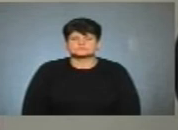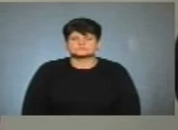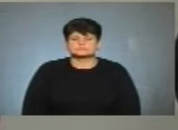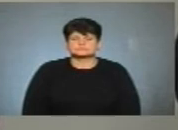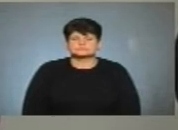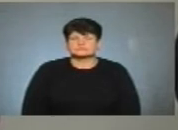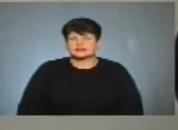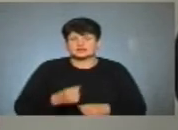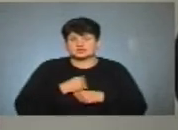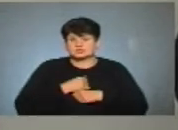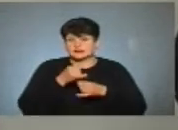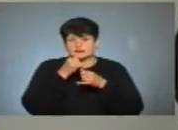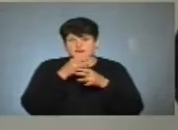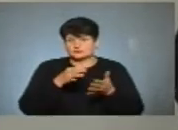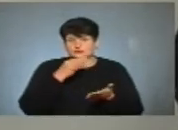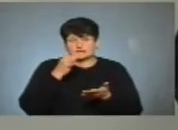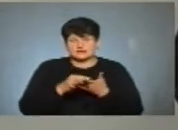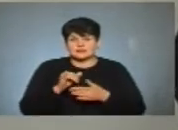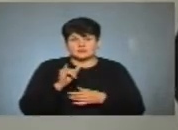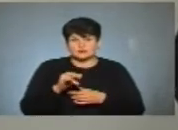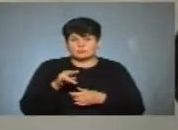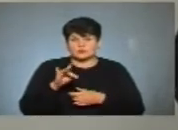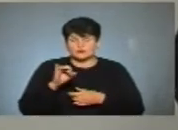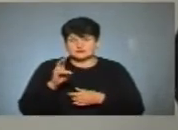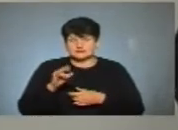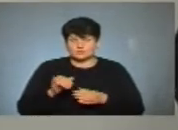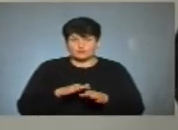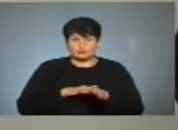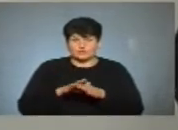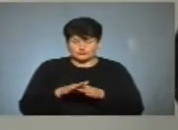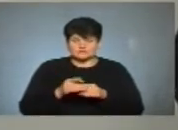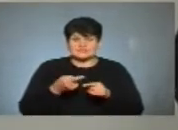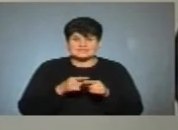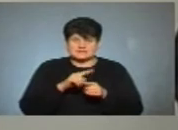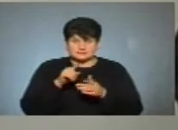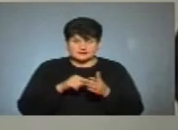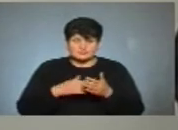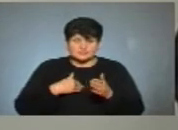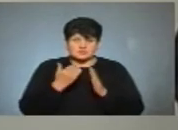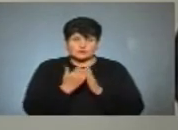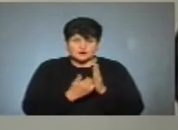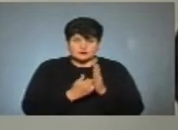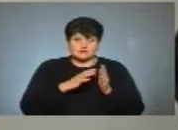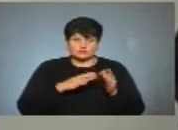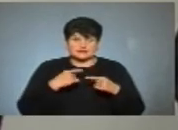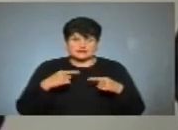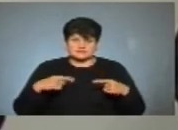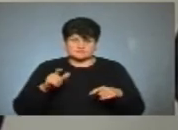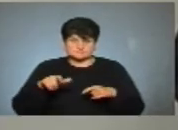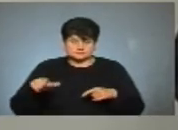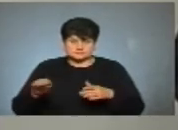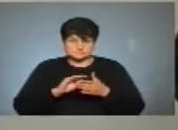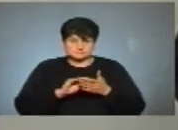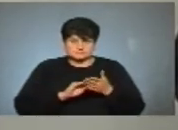На жаль, я не зможу відповісти Ігор Процику в повному на це питання, тому що наша програма складалася різними експертами і різними